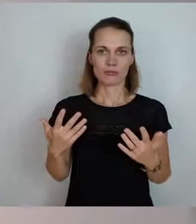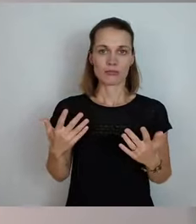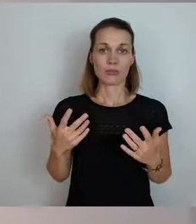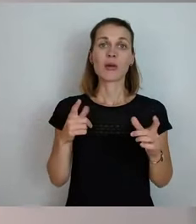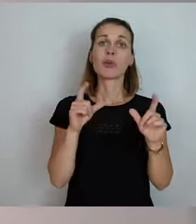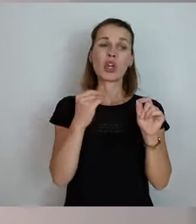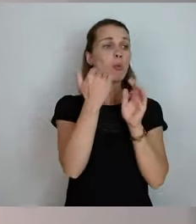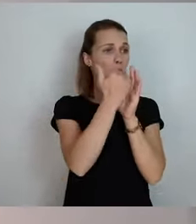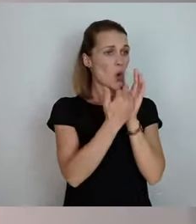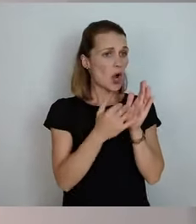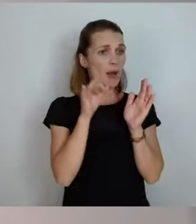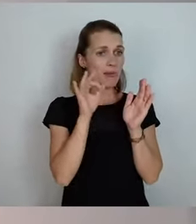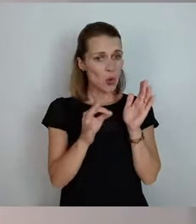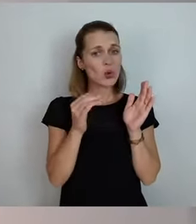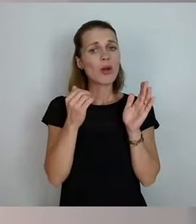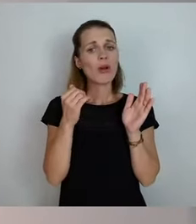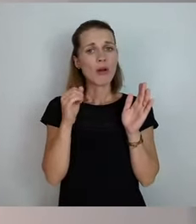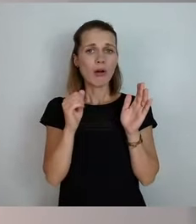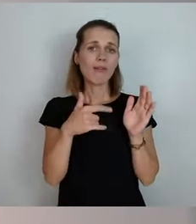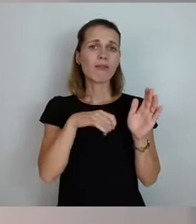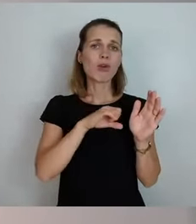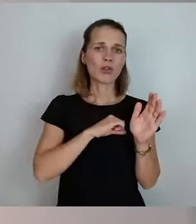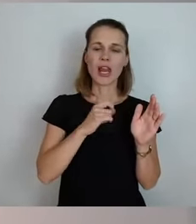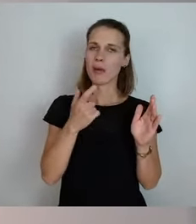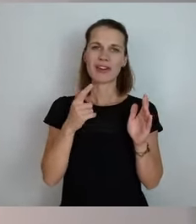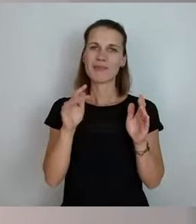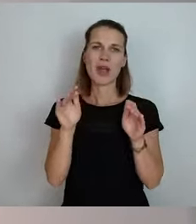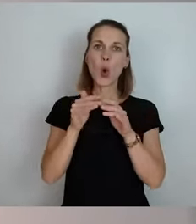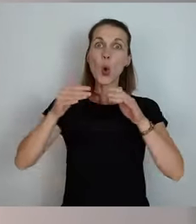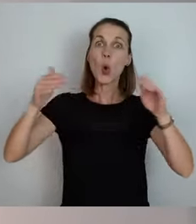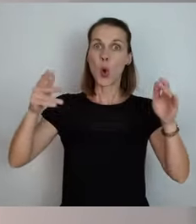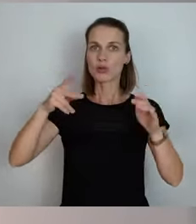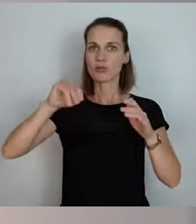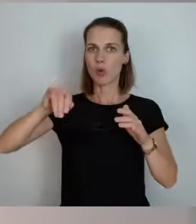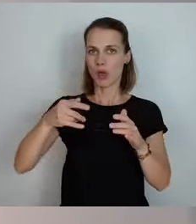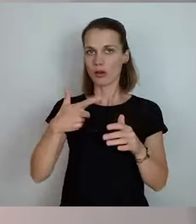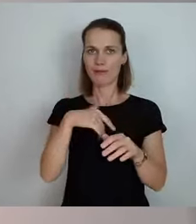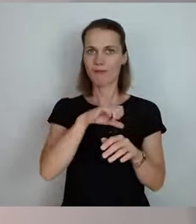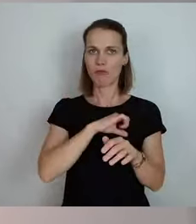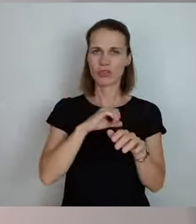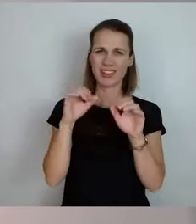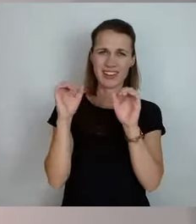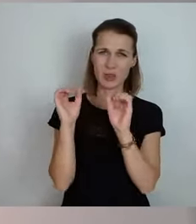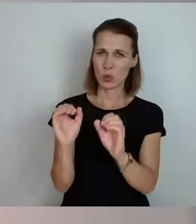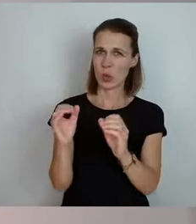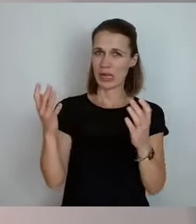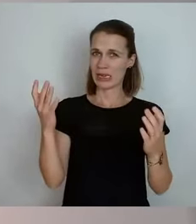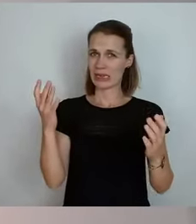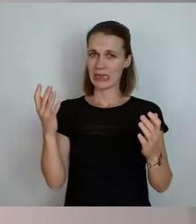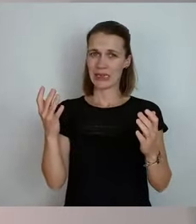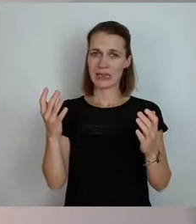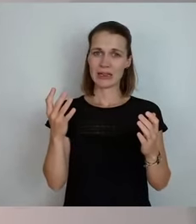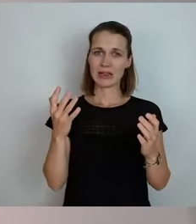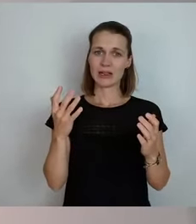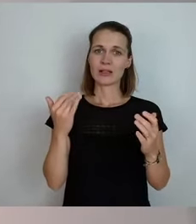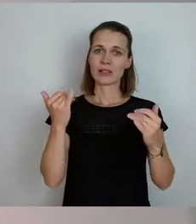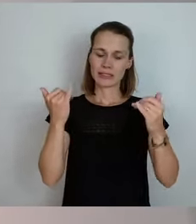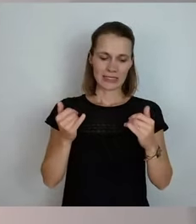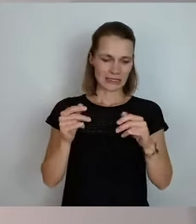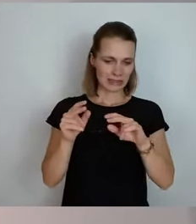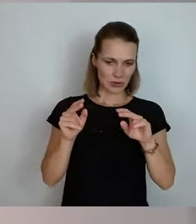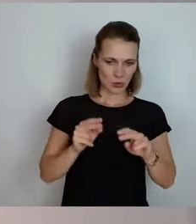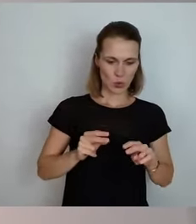es kann auch jetzt noch profitiert werden davon, aber nicht mehr in Projekten dieser Größenordnung, und ich glaube jetzt nicht wirklich, wenn man es gerade erst rückgängig gemacht hat, dass im